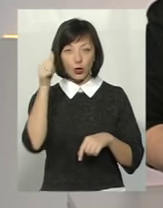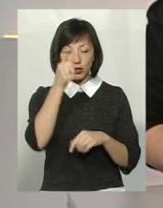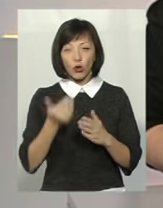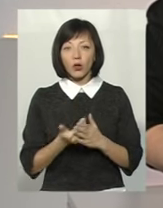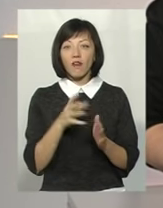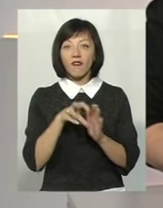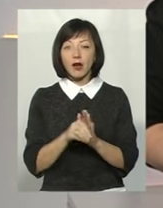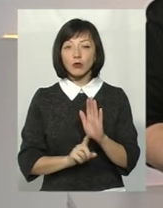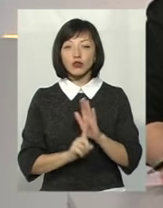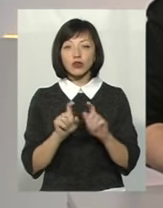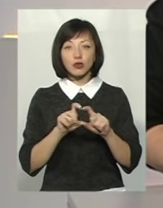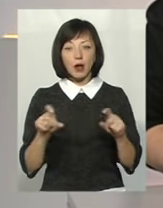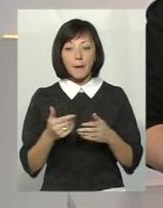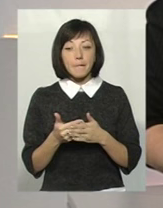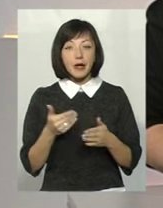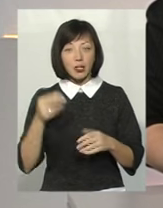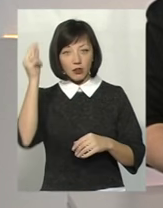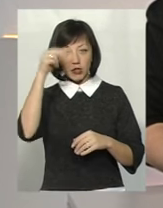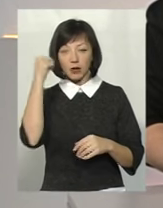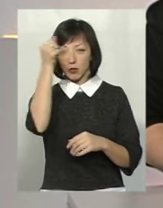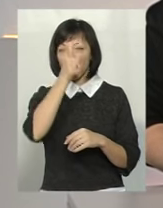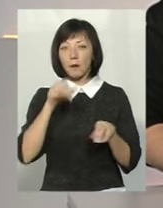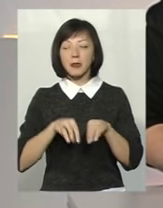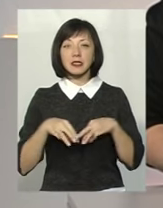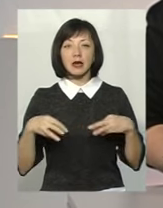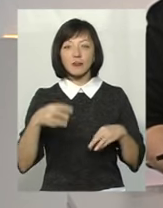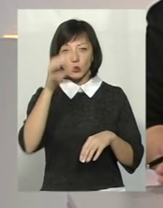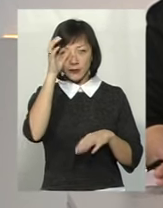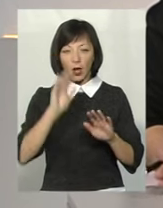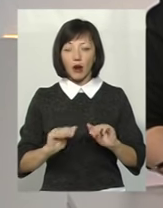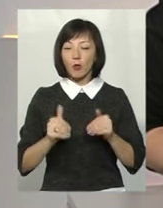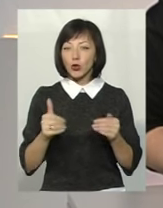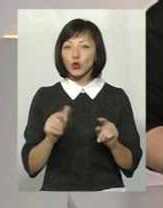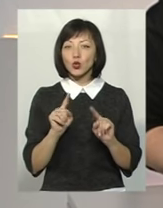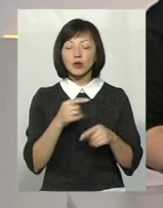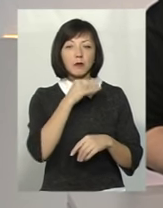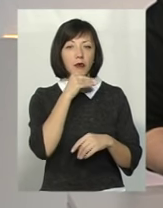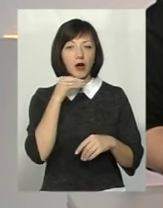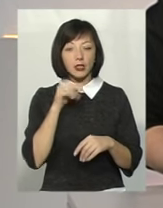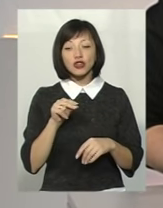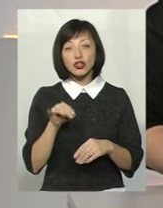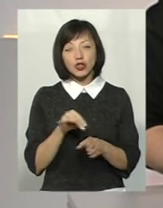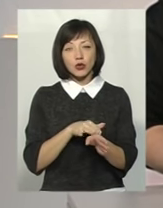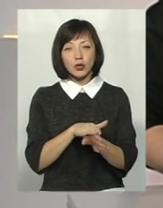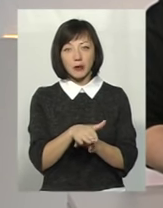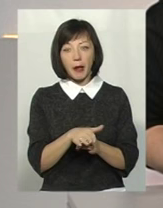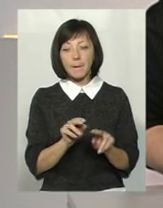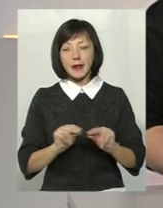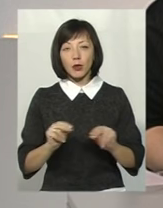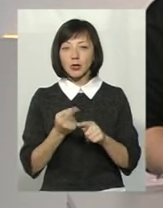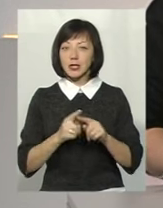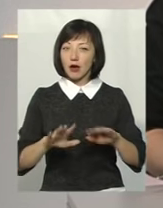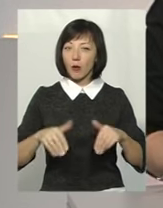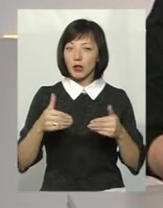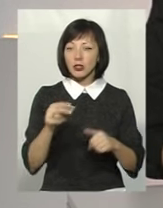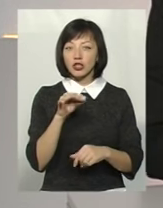початковій школі. Перед новим навчальним роком Міністерство освіти рекомендувало їх дуже багато. І чи дотримуються педагоги цих рекомендацій,